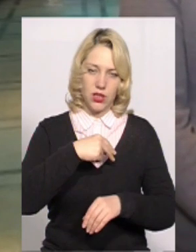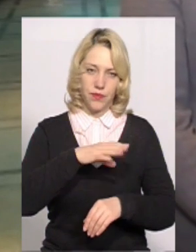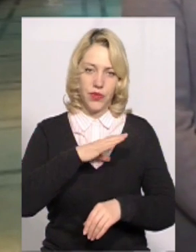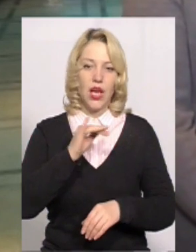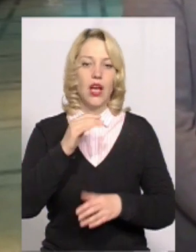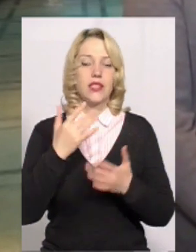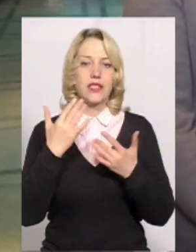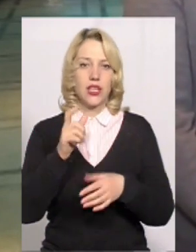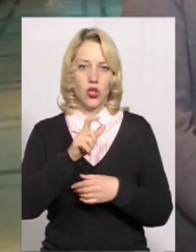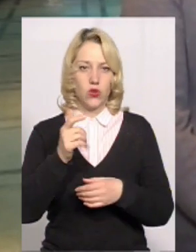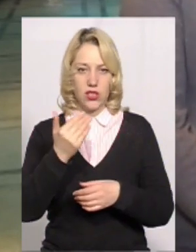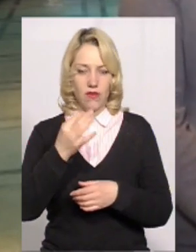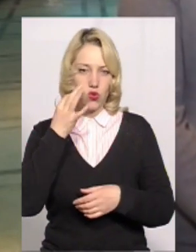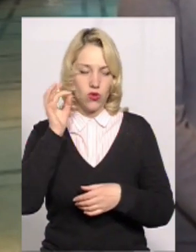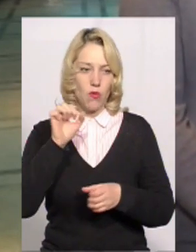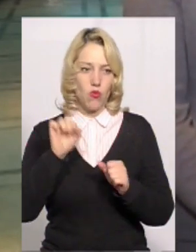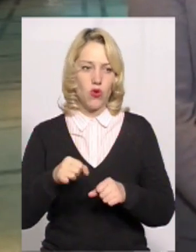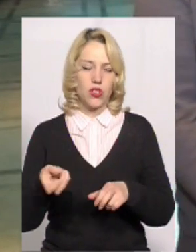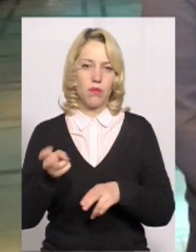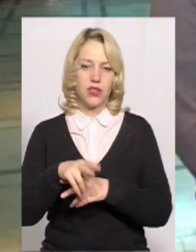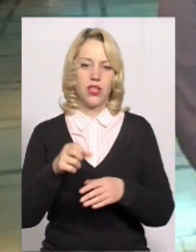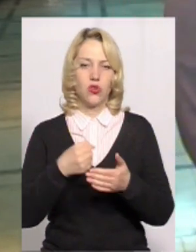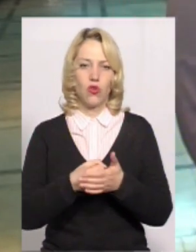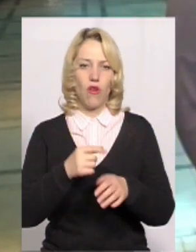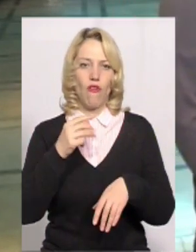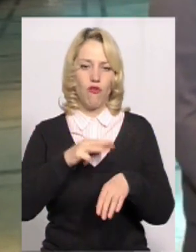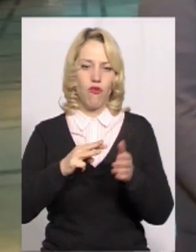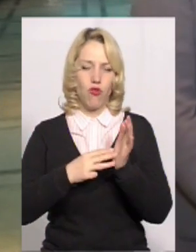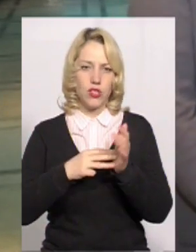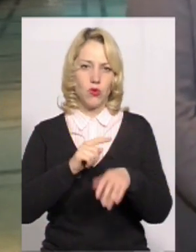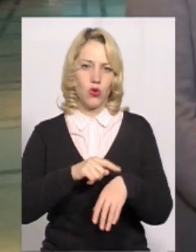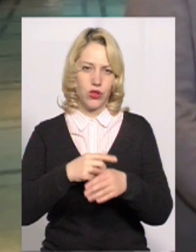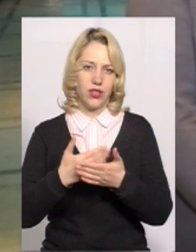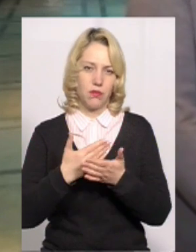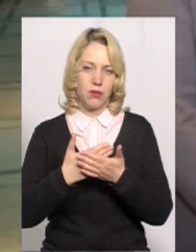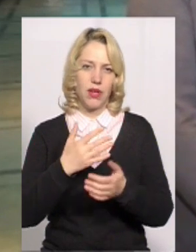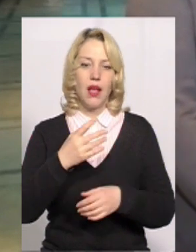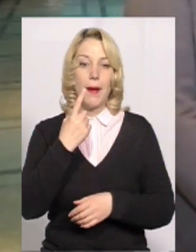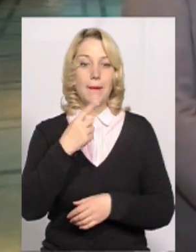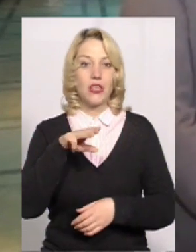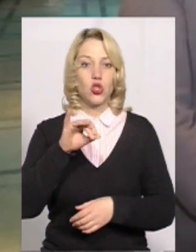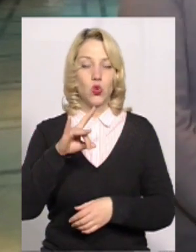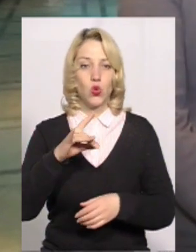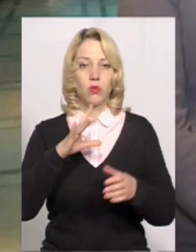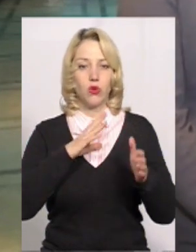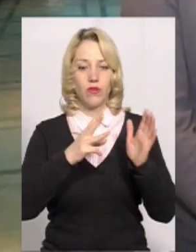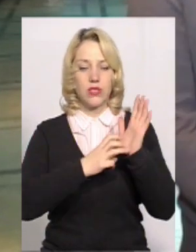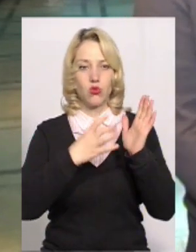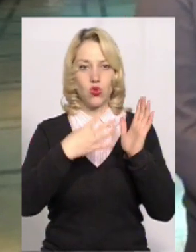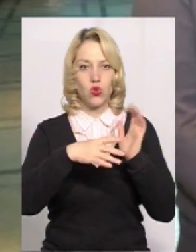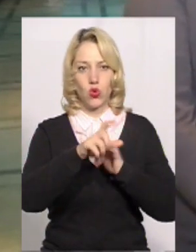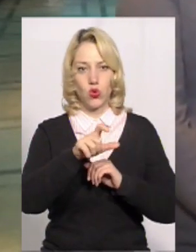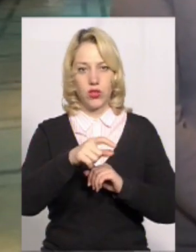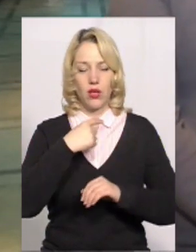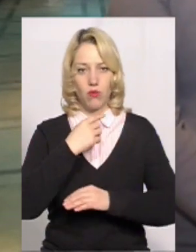будь ласка, скільки людей з Вашого досвіду може прийти ще до 8-ми годинами? На першому турі 840 чоловік